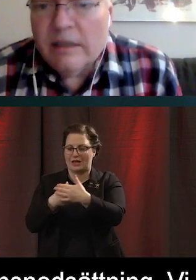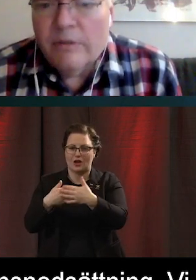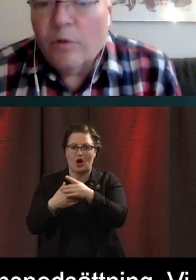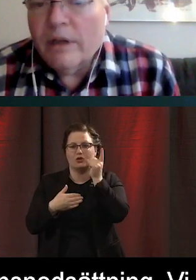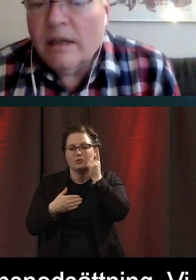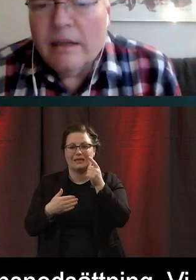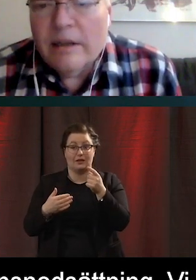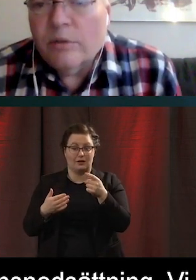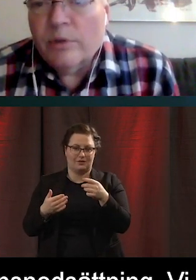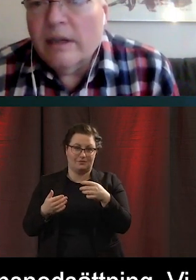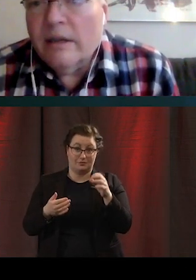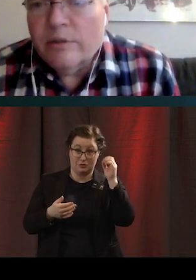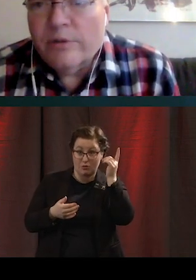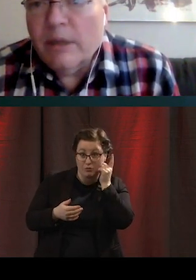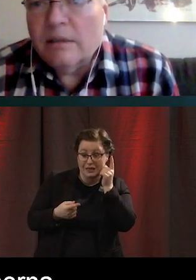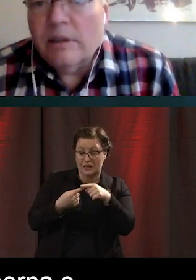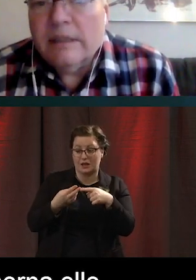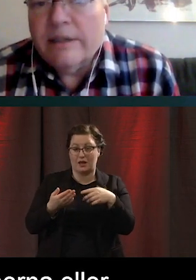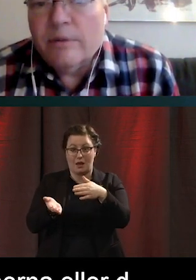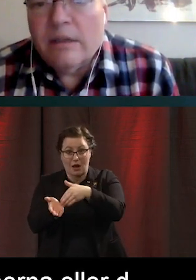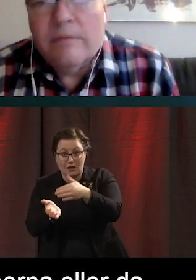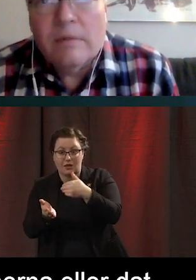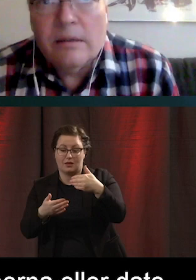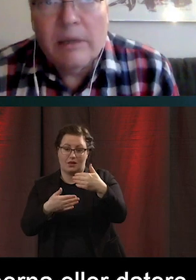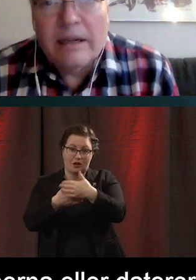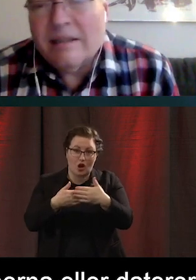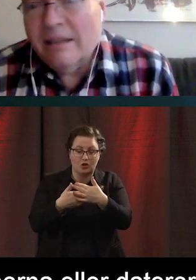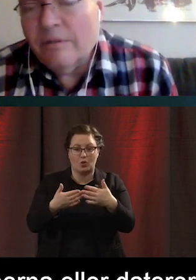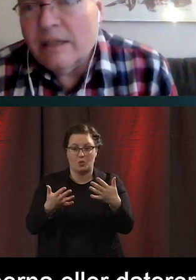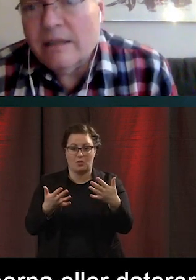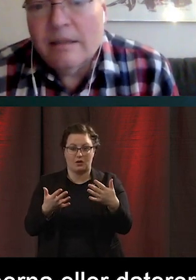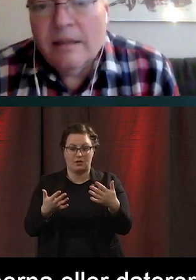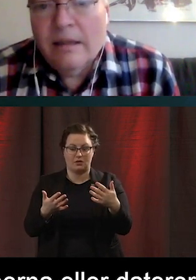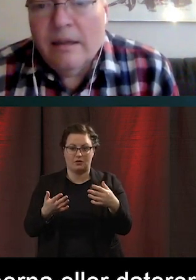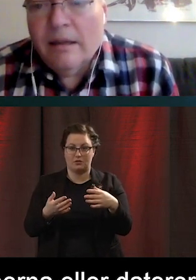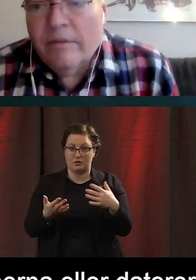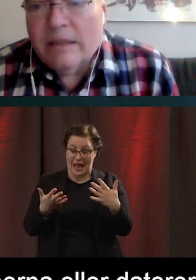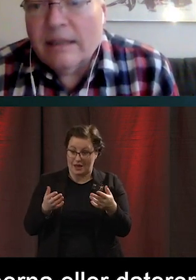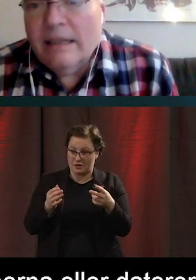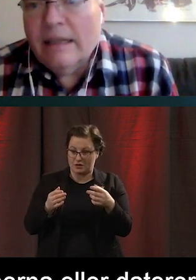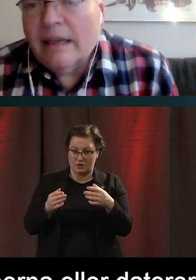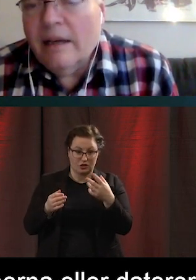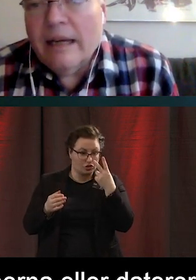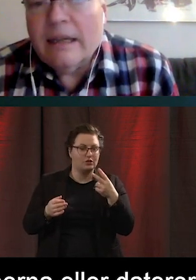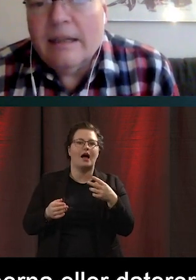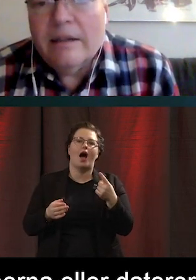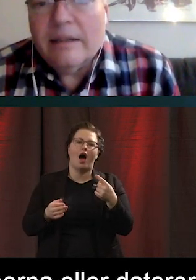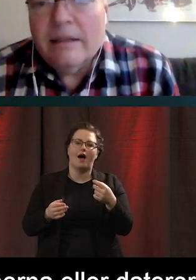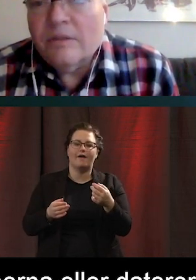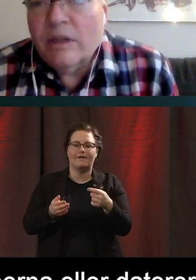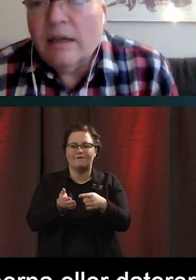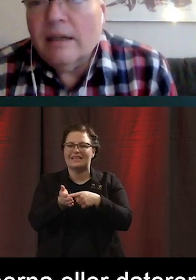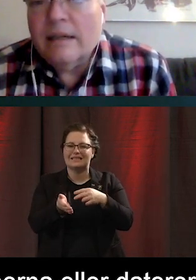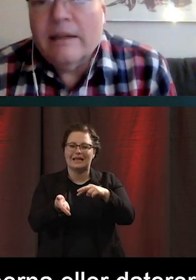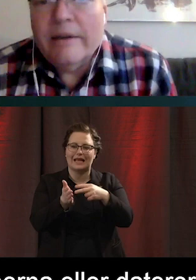De här telefonerna eller datorerna eller surfplattorna. Är det så att man kan se att viss teknik här är enklare